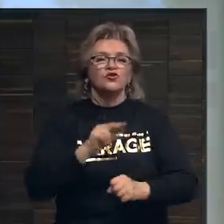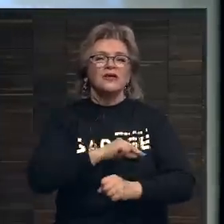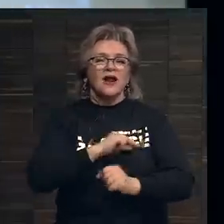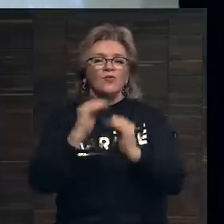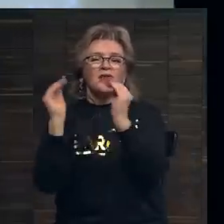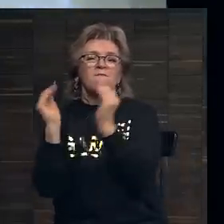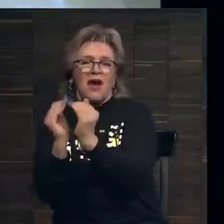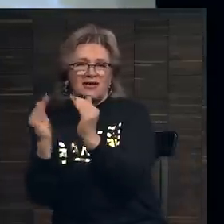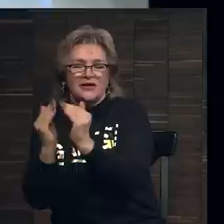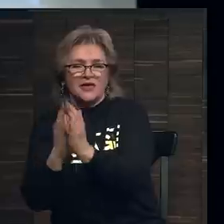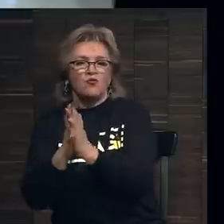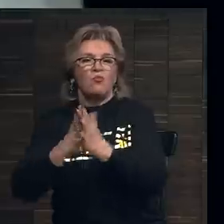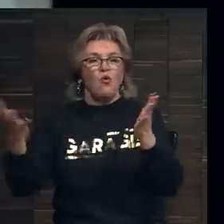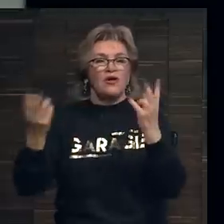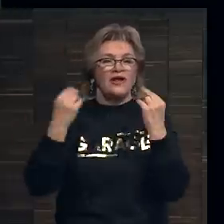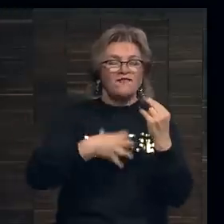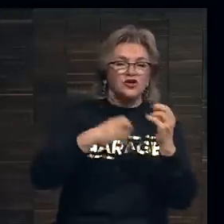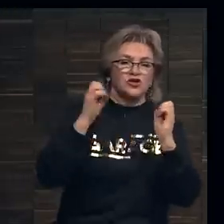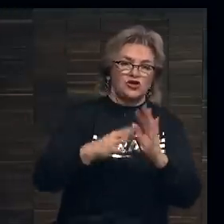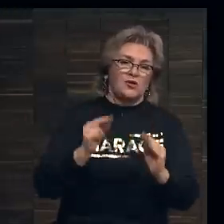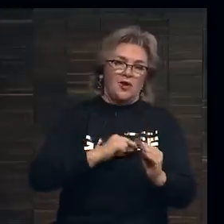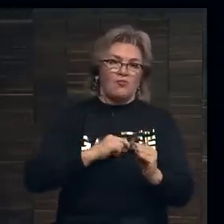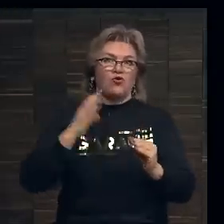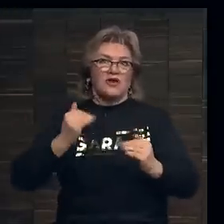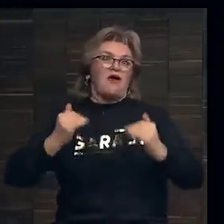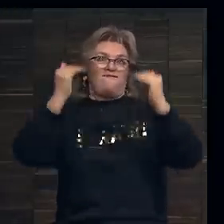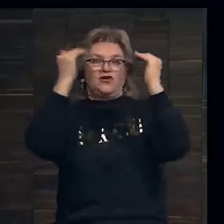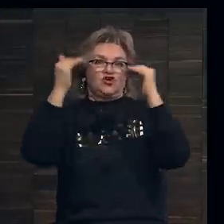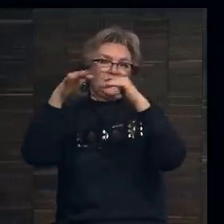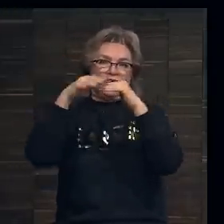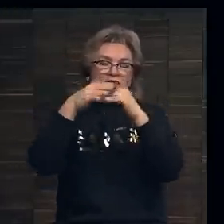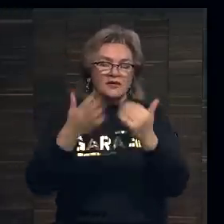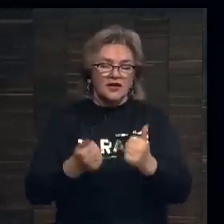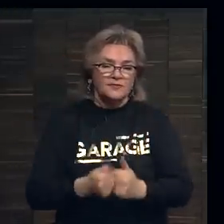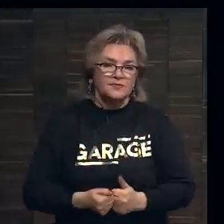маленьких домов значительно важнее, чем работа на вершине рынка.